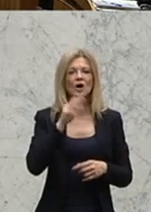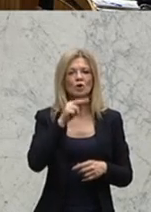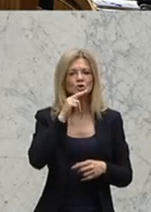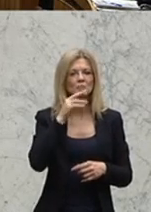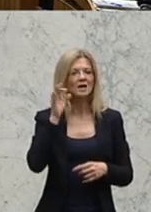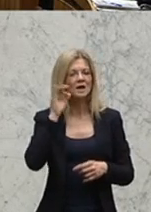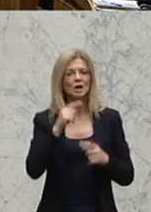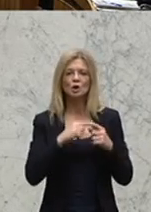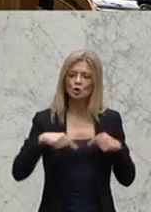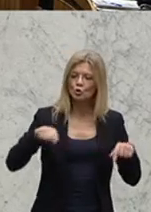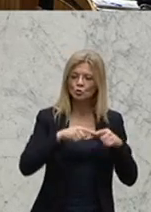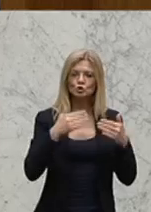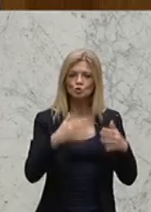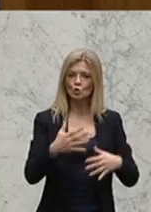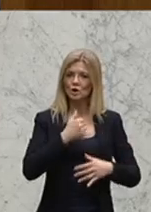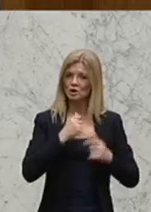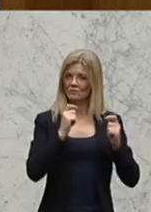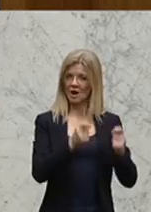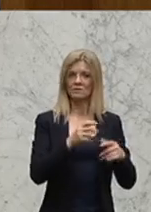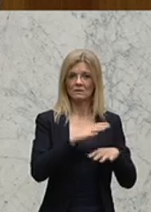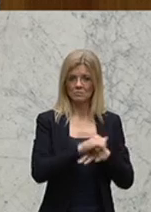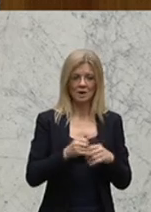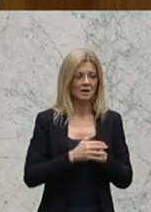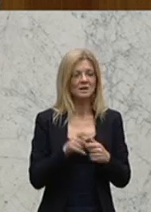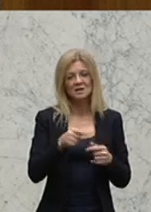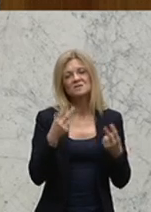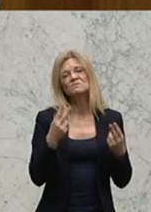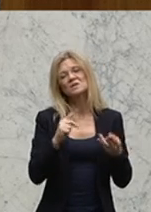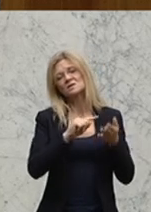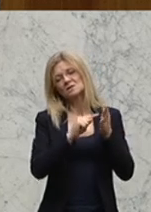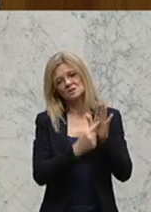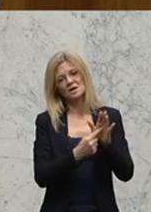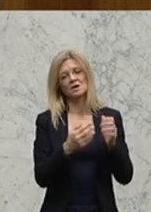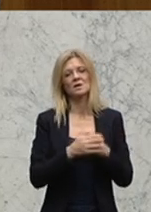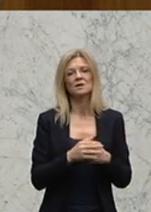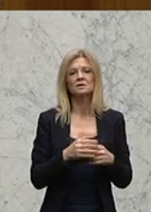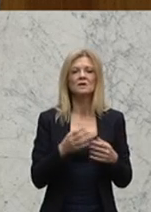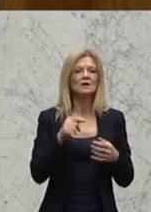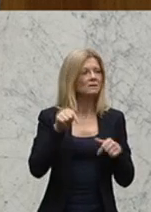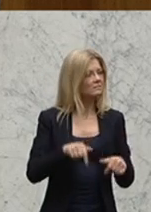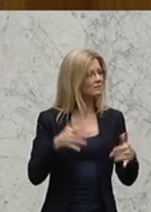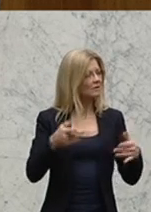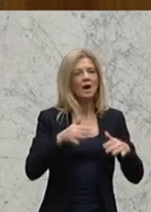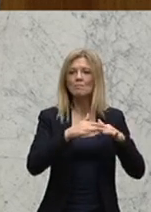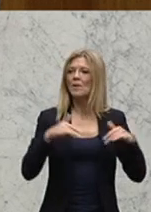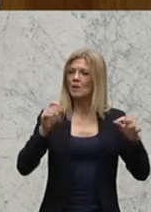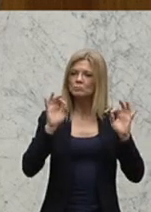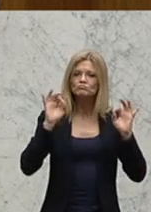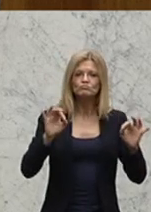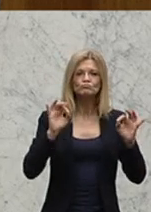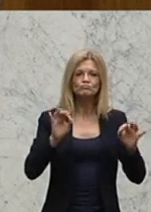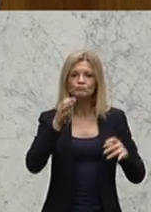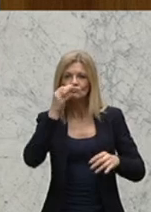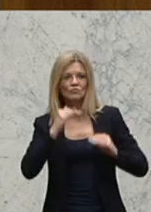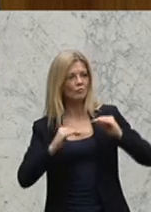auch geschafft haben, diesen Antrag einzubringen, weil es ein wichtiges Zeichen ist, auch für ein emanzipiertes Parlament immer wieder Anträge einzubringen,